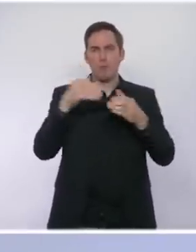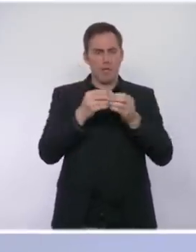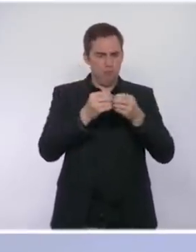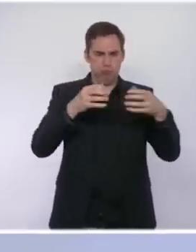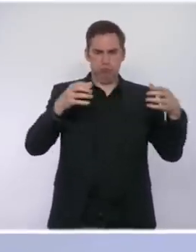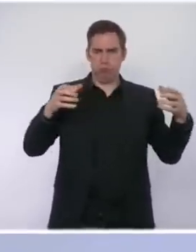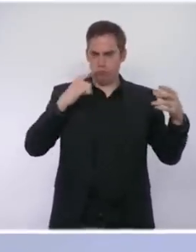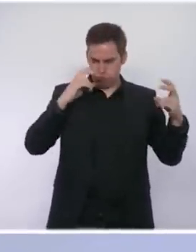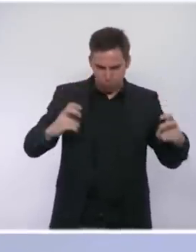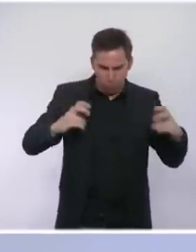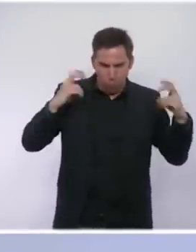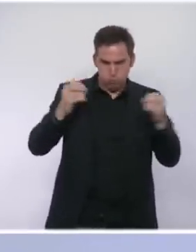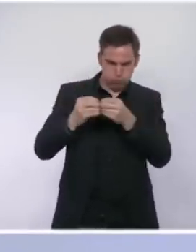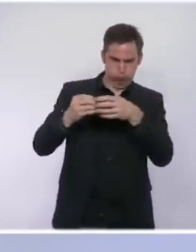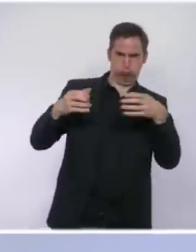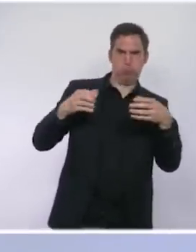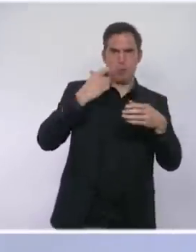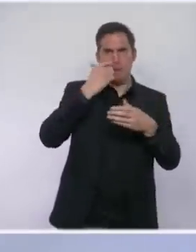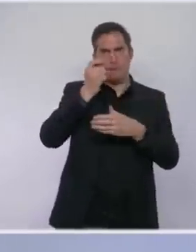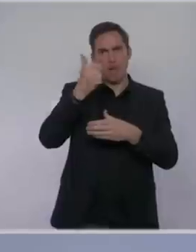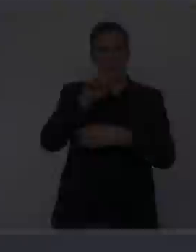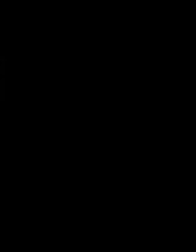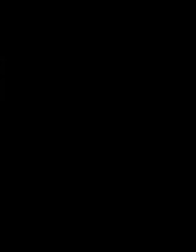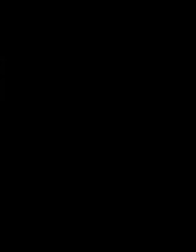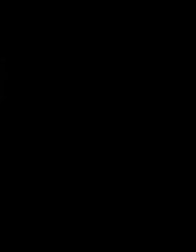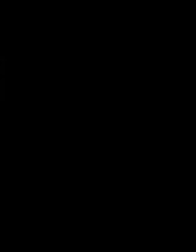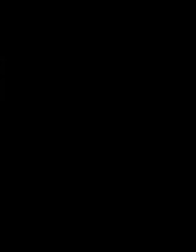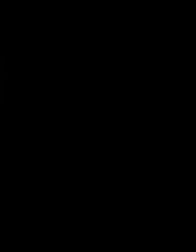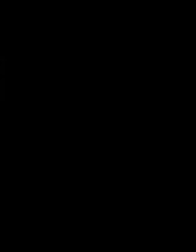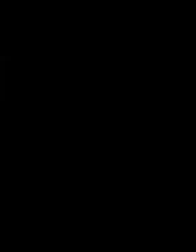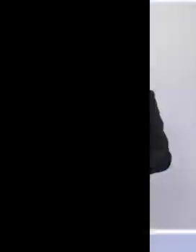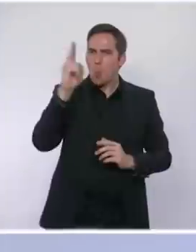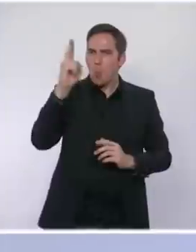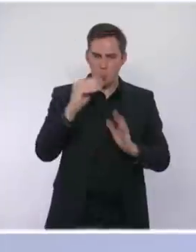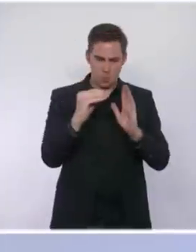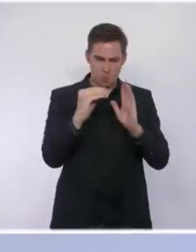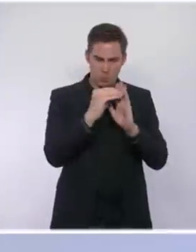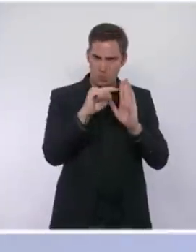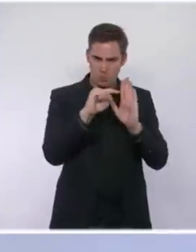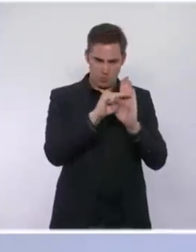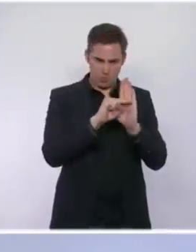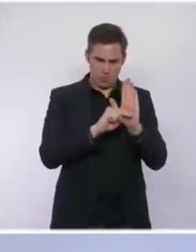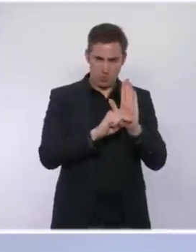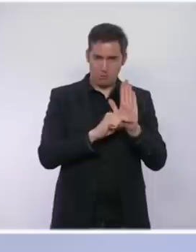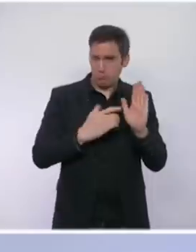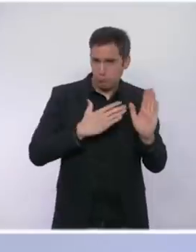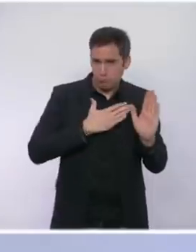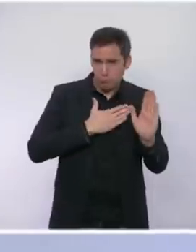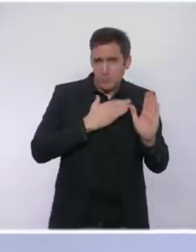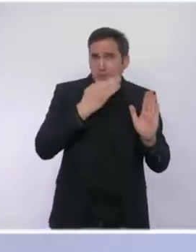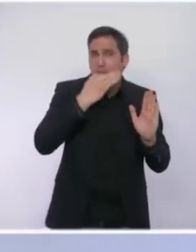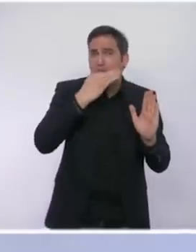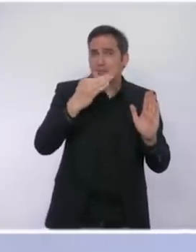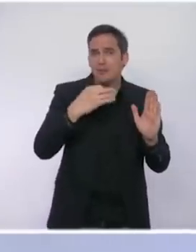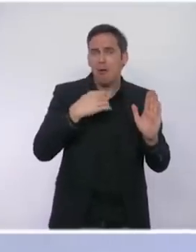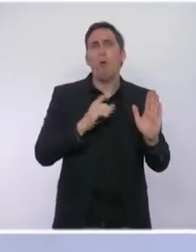40 à 50 % par semaine, depuis maintenant deux semaines. Moi, je le répète toujours, je n'exclue rien par